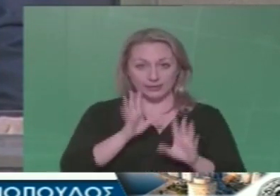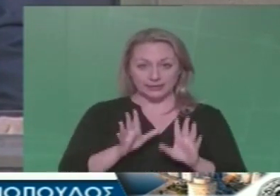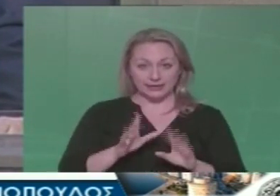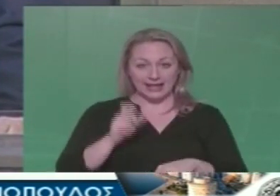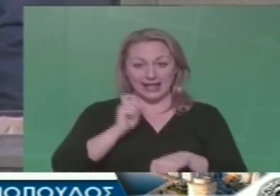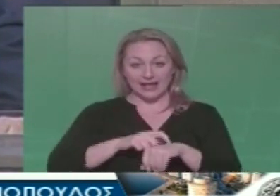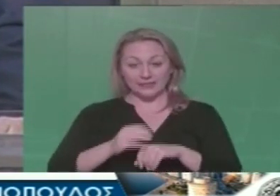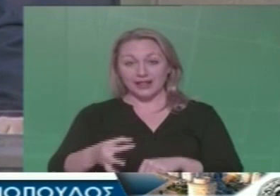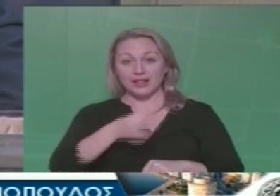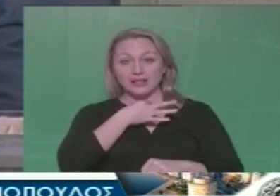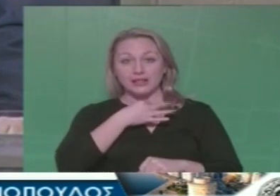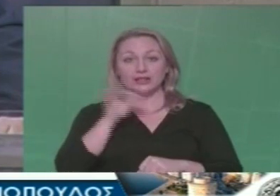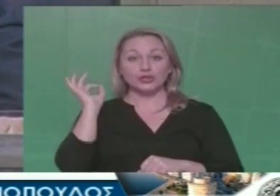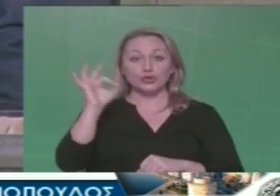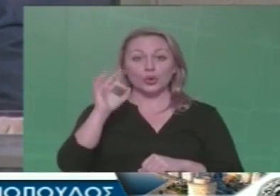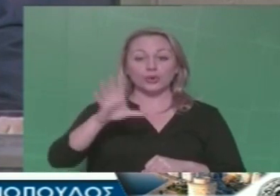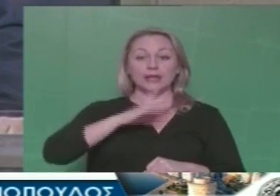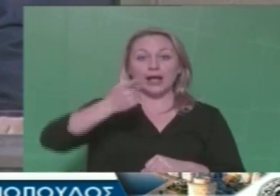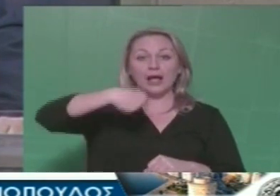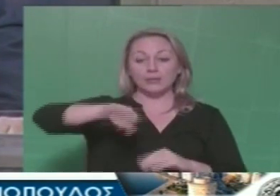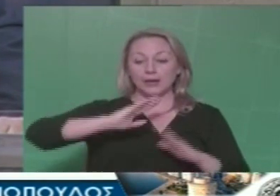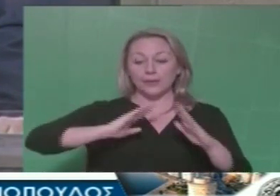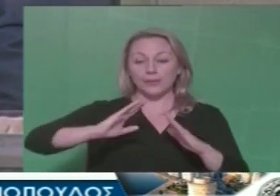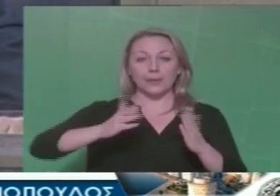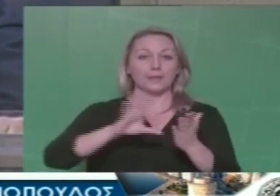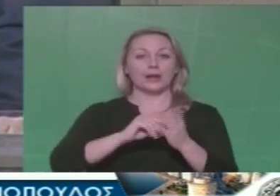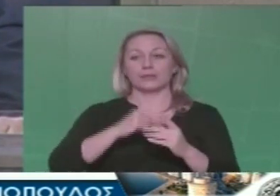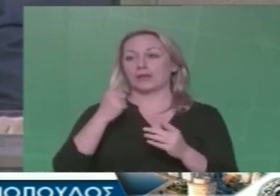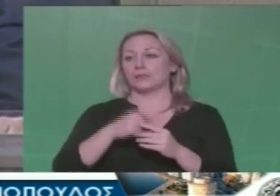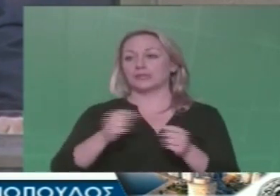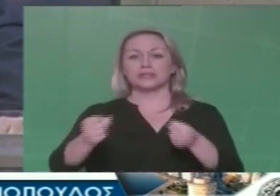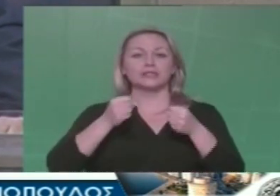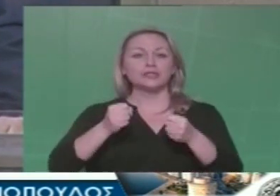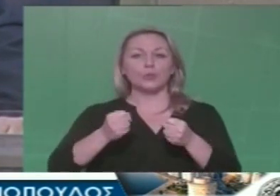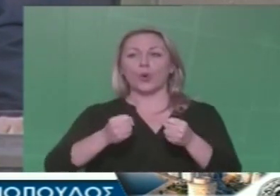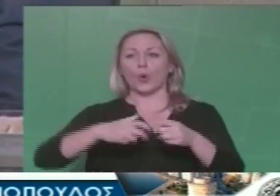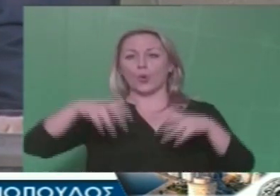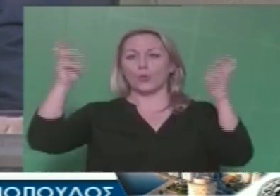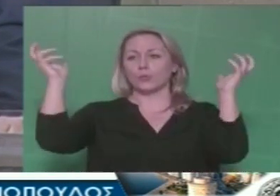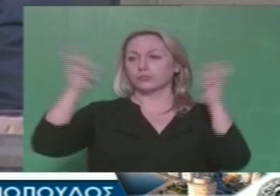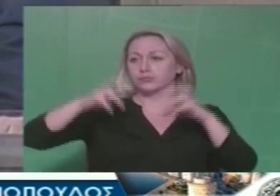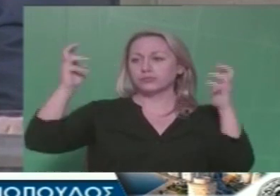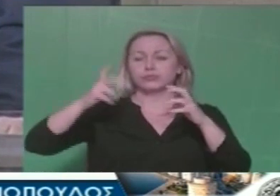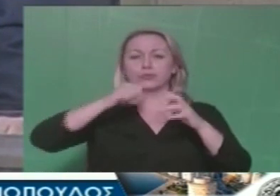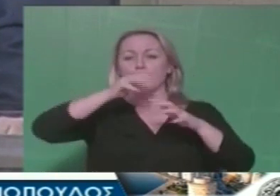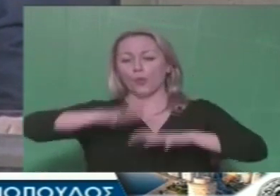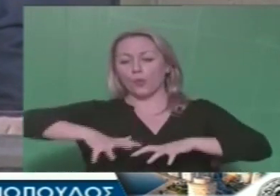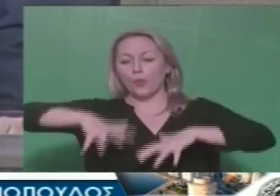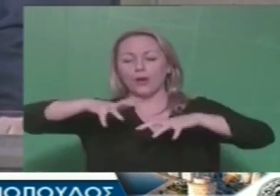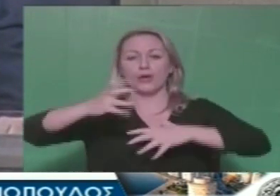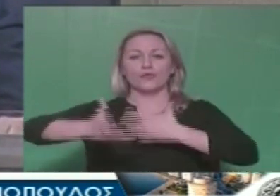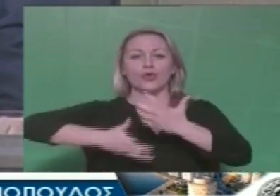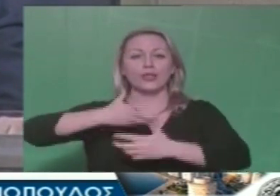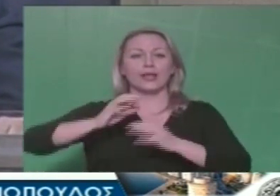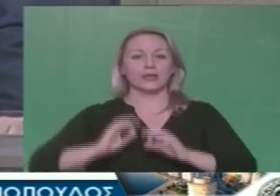Ποιες είναι οι ανάγκες για την προστασία αυτού του πληθυσμού από φυσικές καταστροφές όπως τους σεισμούς, τις πλημμύρες, φωτιές κτλ.